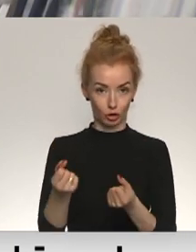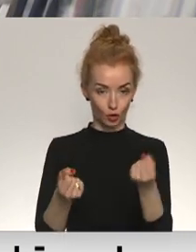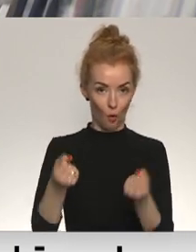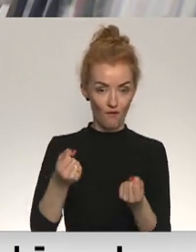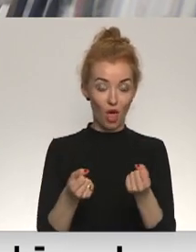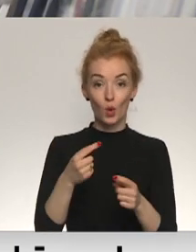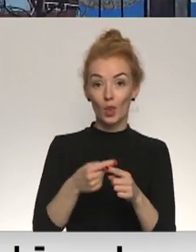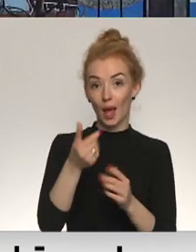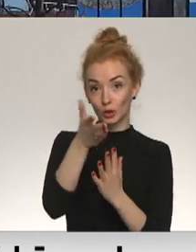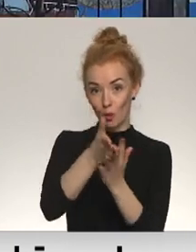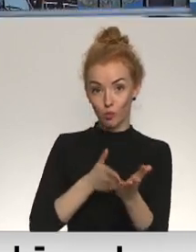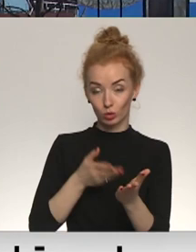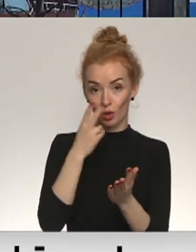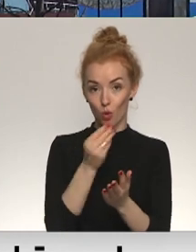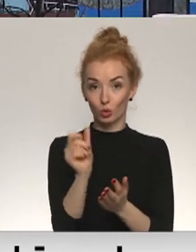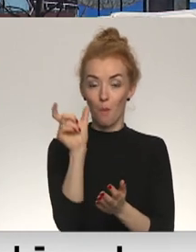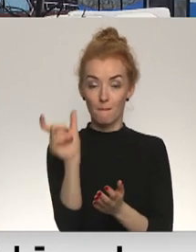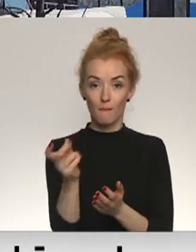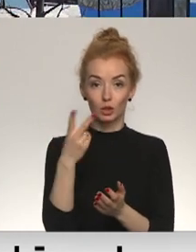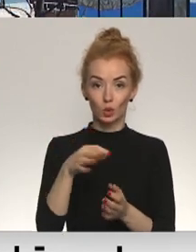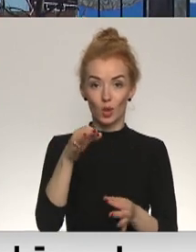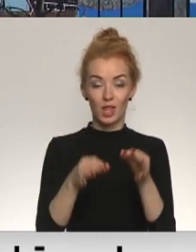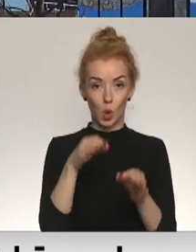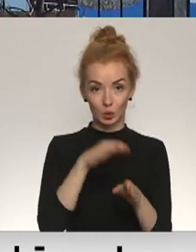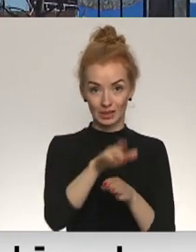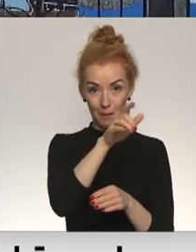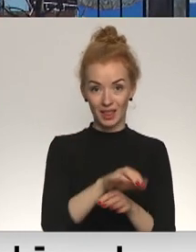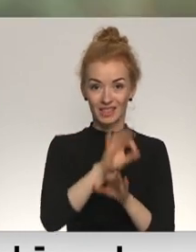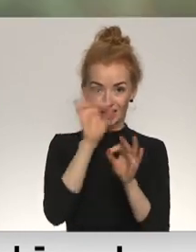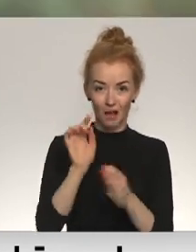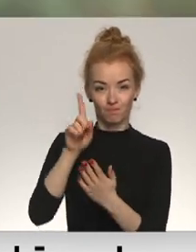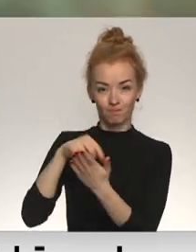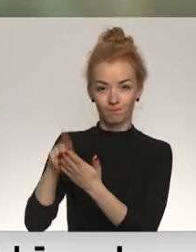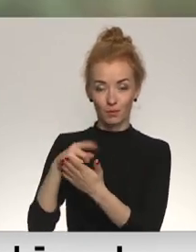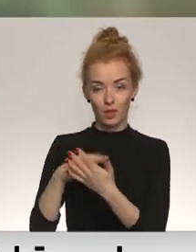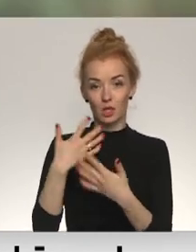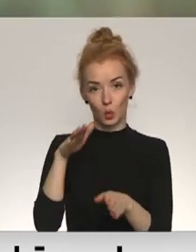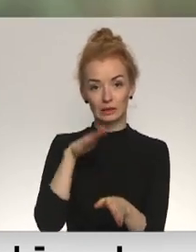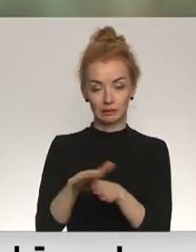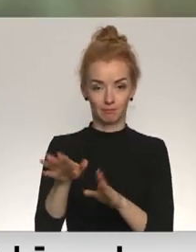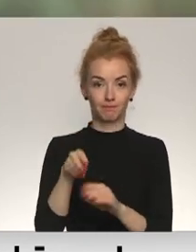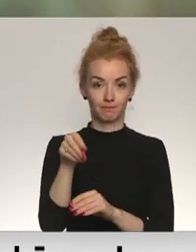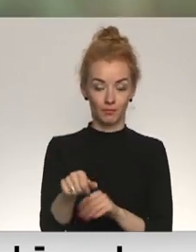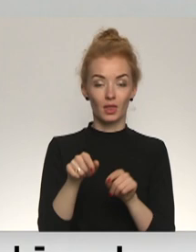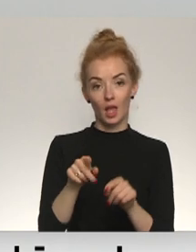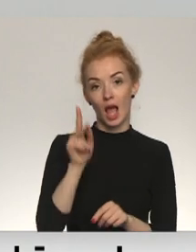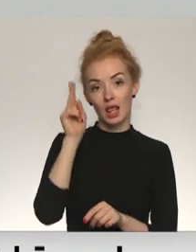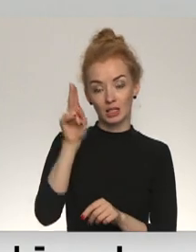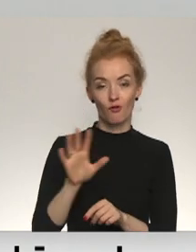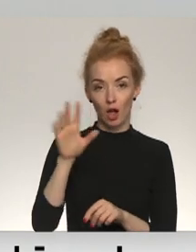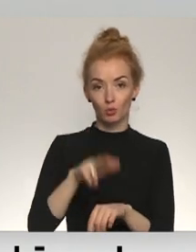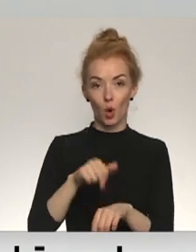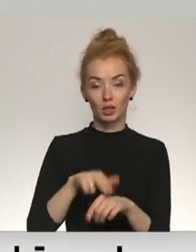Un gandrīz pūsenos summas, ko zvērināti tiesu izpildītāju sākuši piedzīt, ir nomaksāta. Liecina valsts policijas